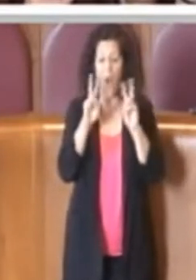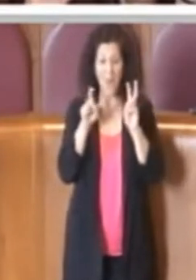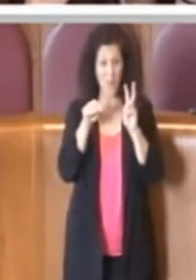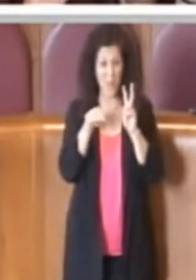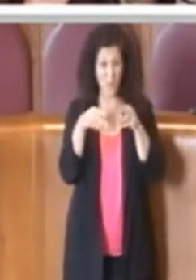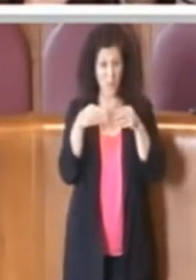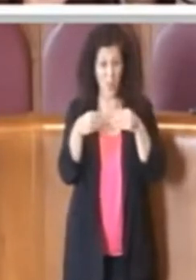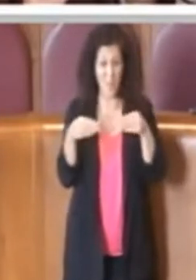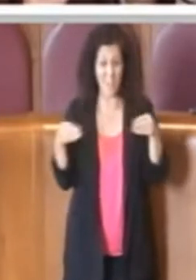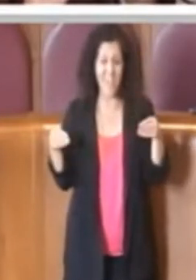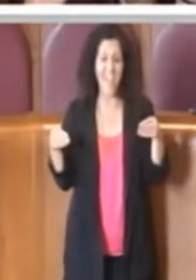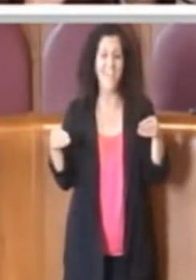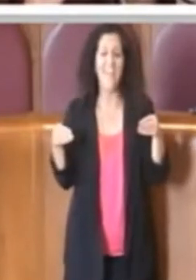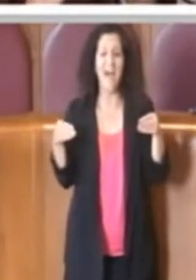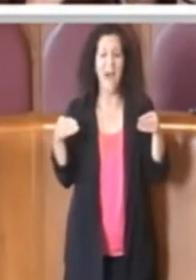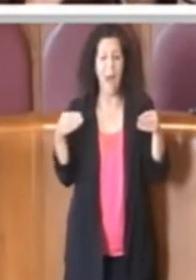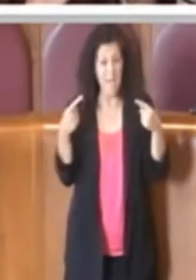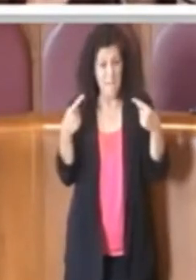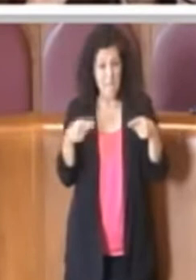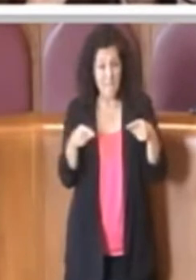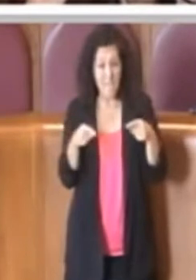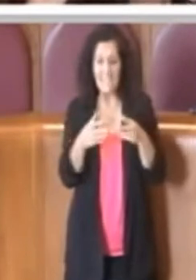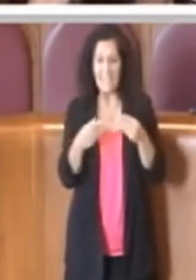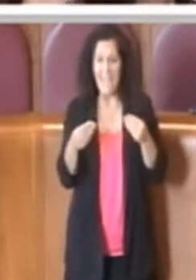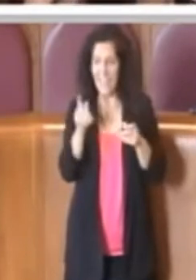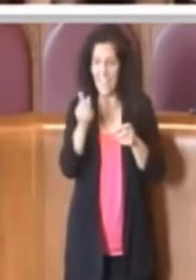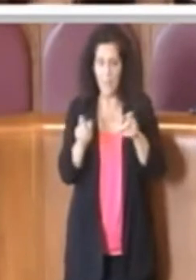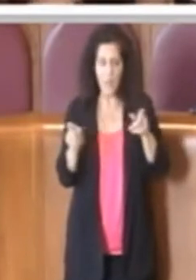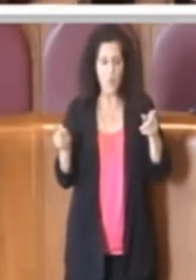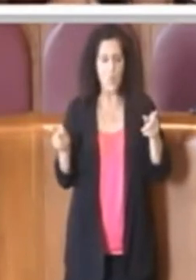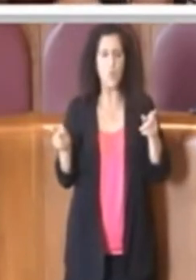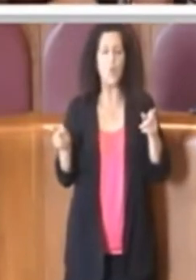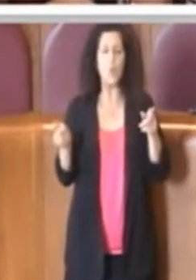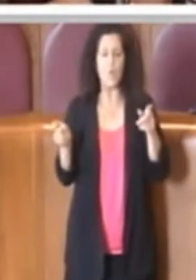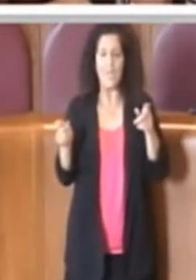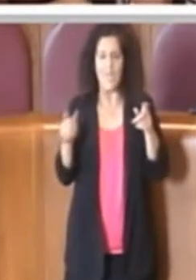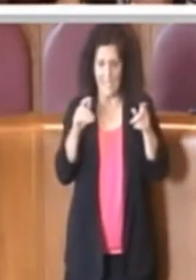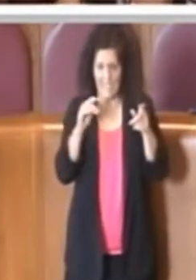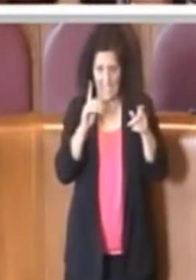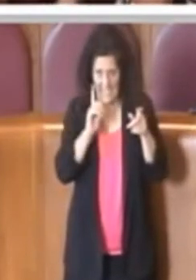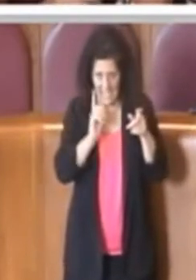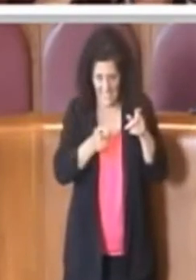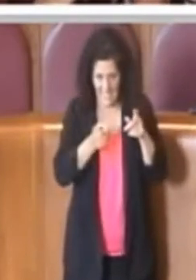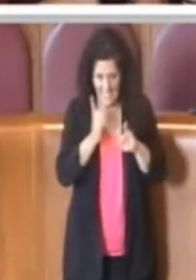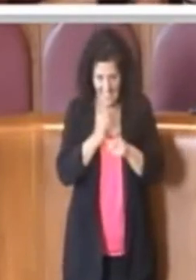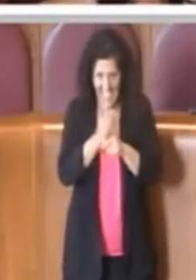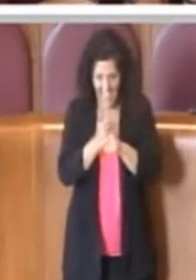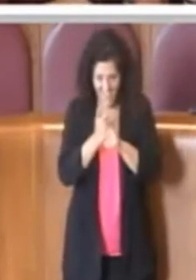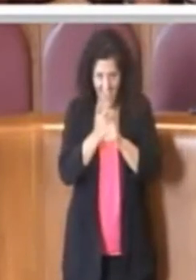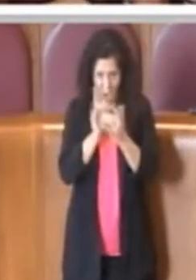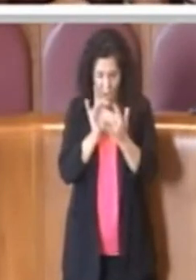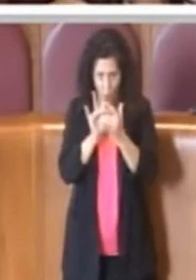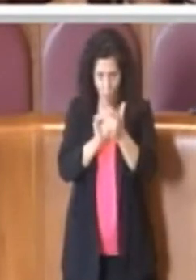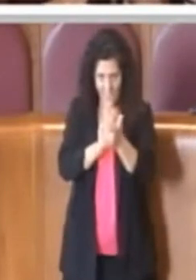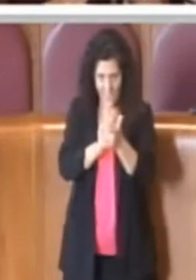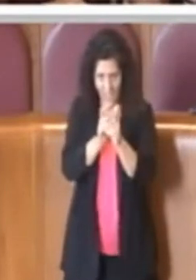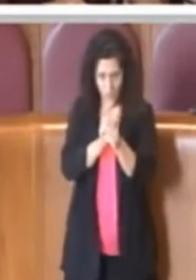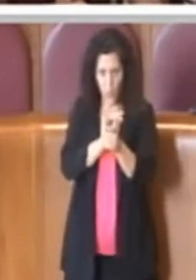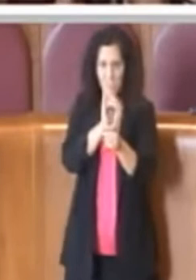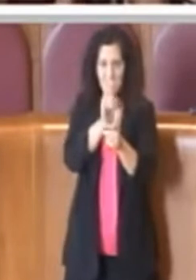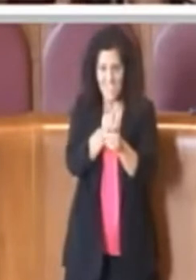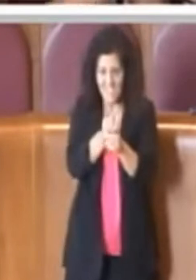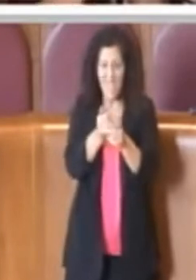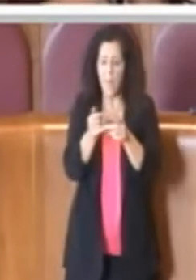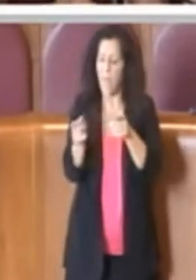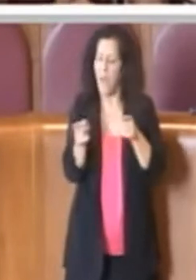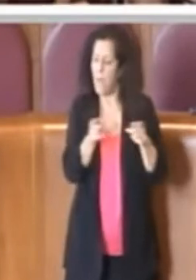molti cittadini in realtà invece si trovano a interagire però in un momento particolare del rapporto con l